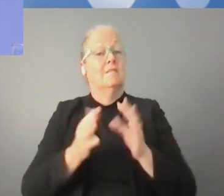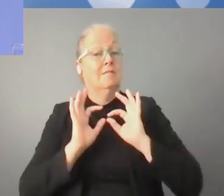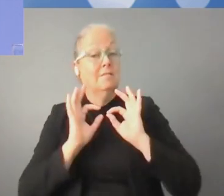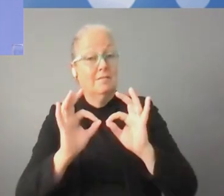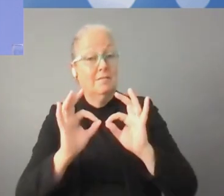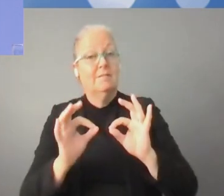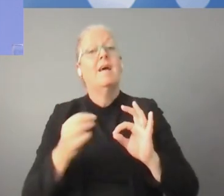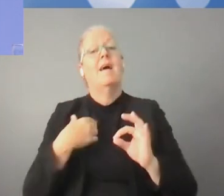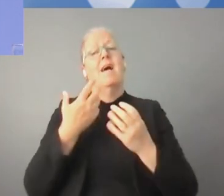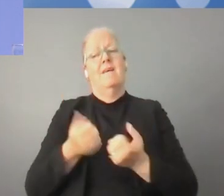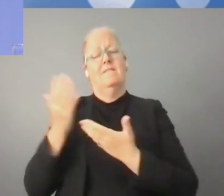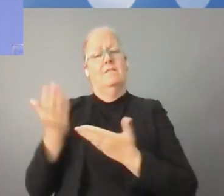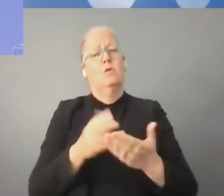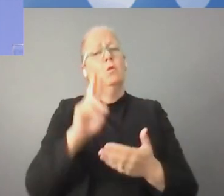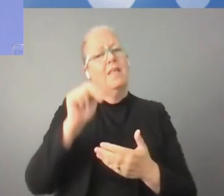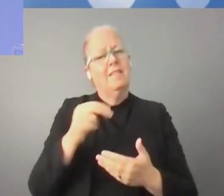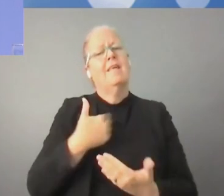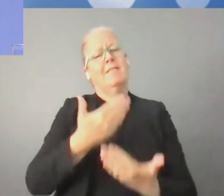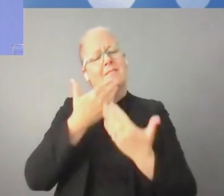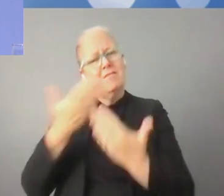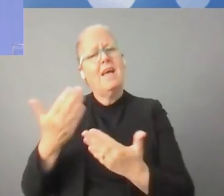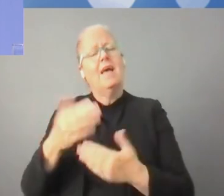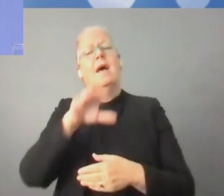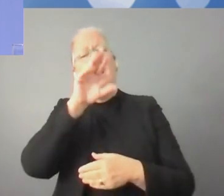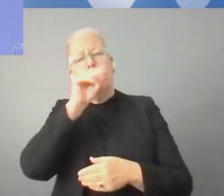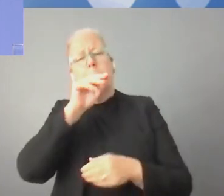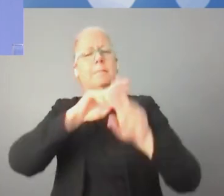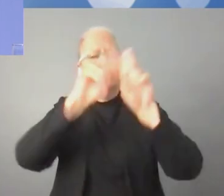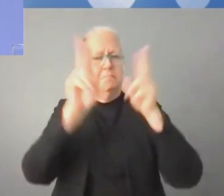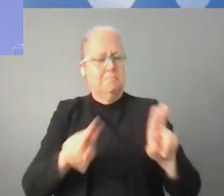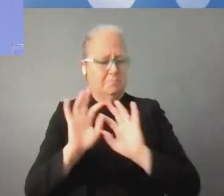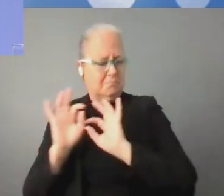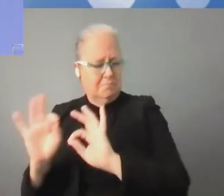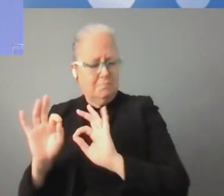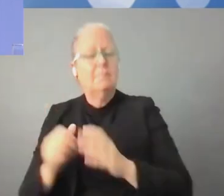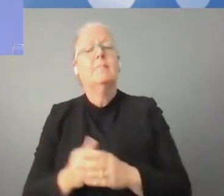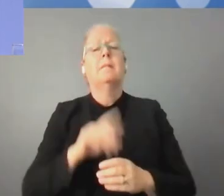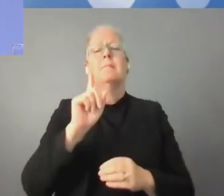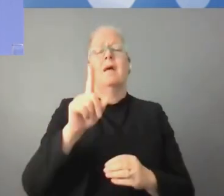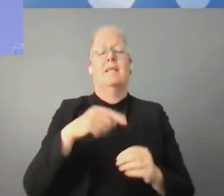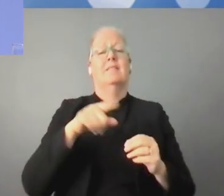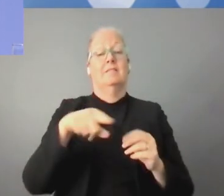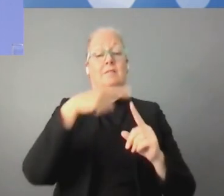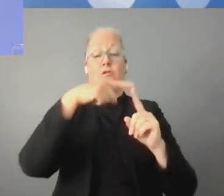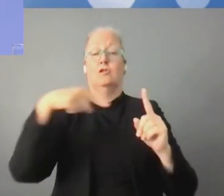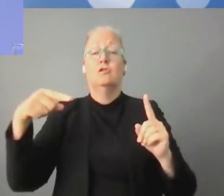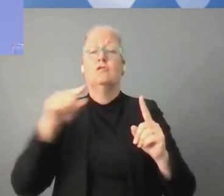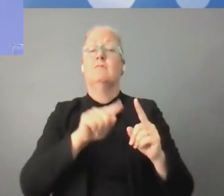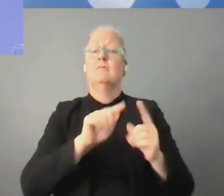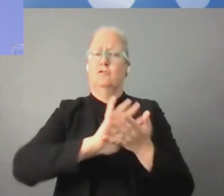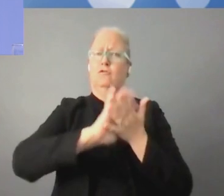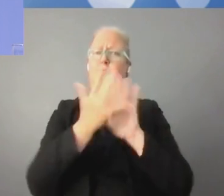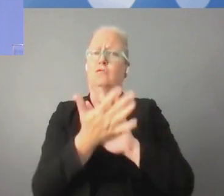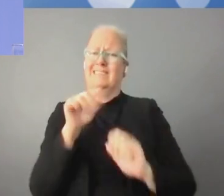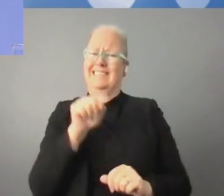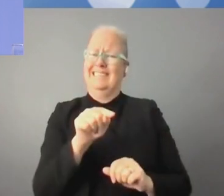أردنا التوصل إلى هذا التحول الرقمي فمن